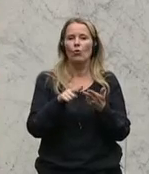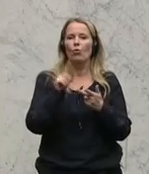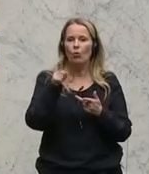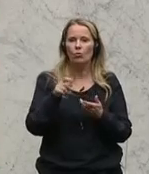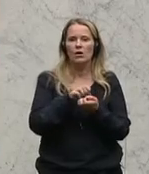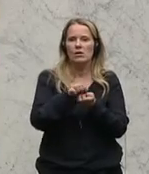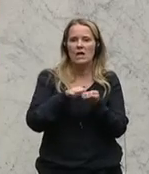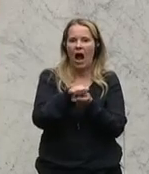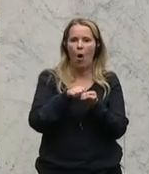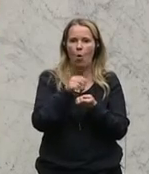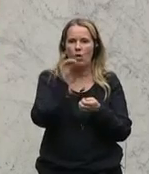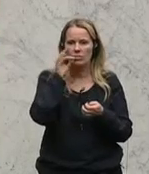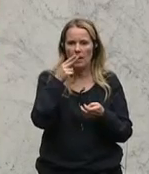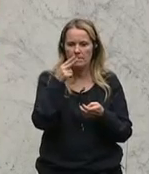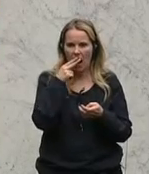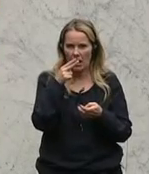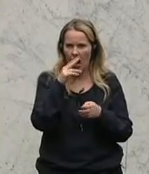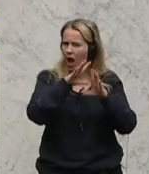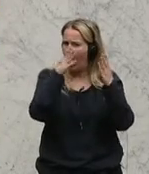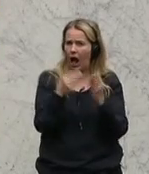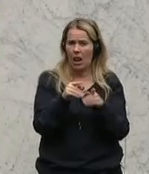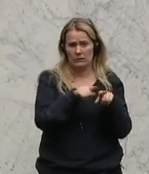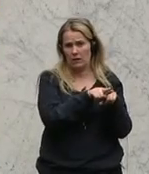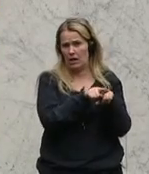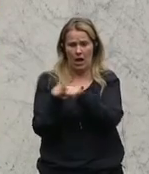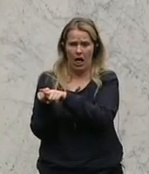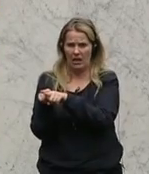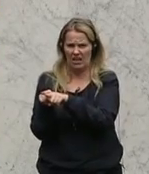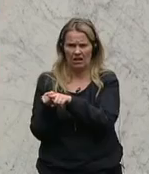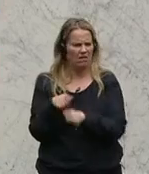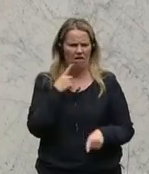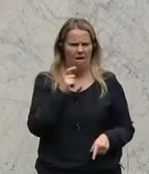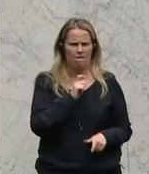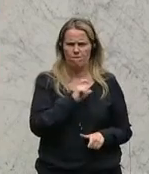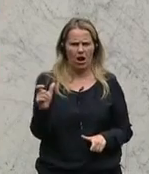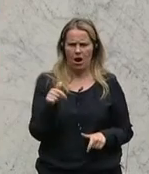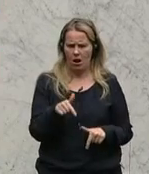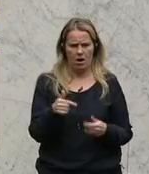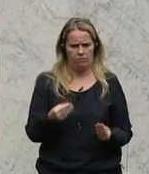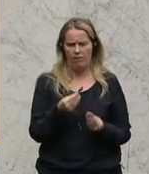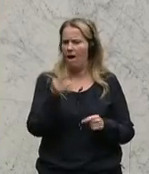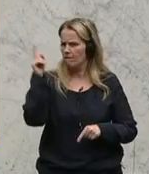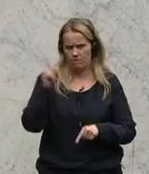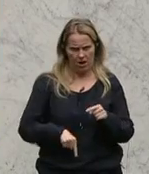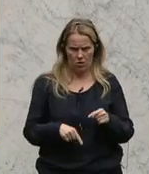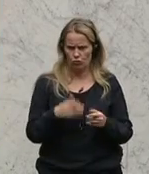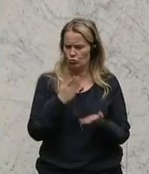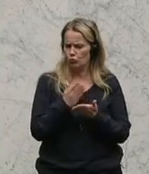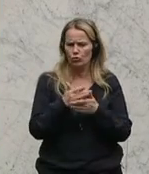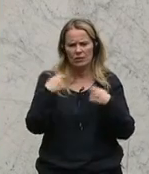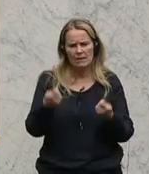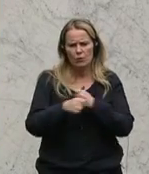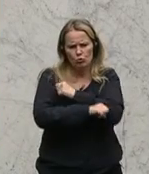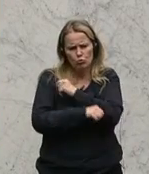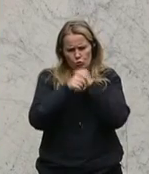Kautabak und stellt alles auf eine Ebene. Und das ist fachlich einmal grundsätzlich falsch. Das zeigen zahlreiche